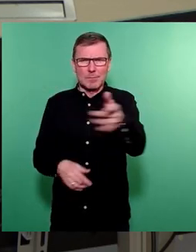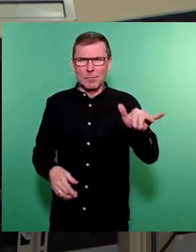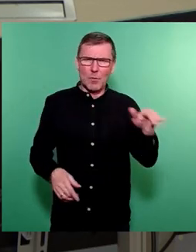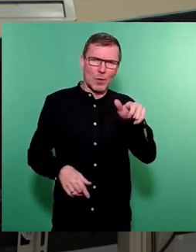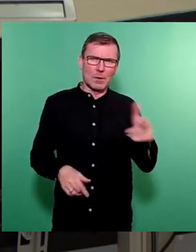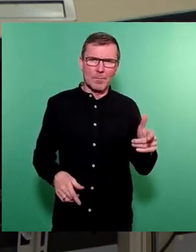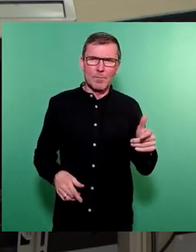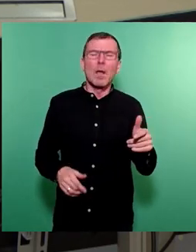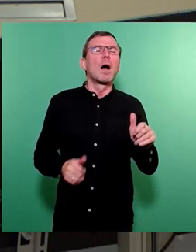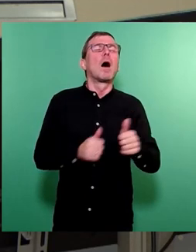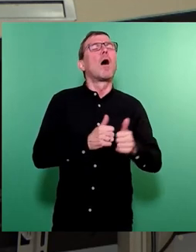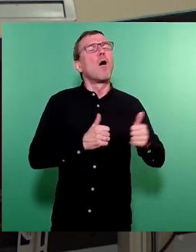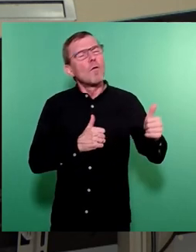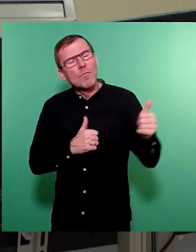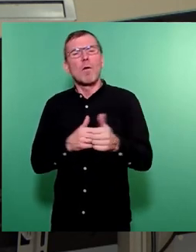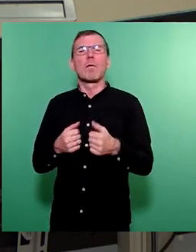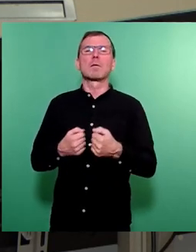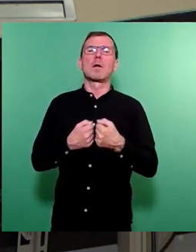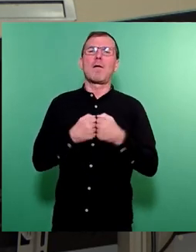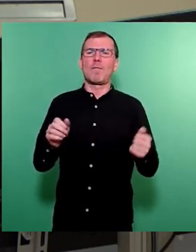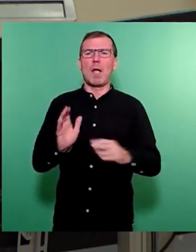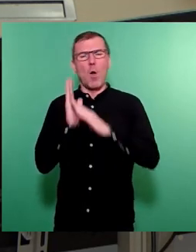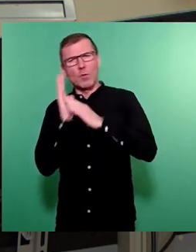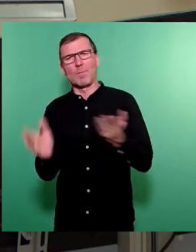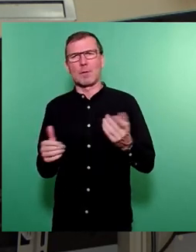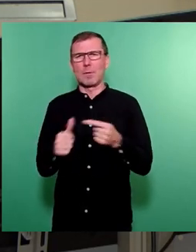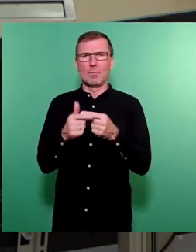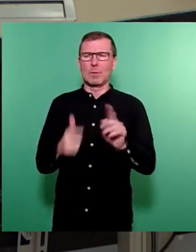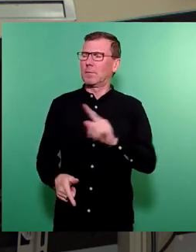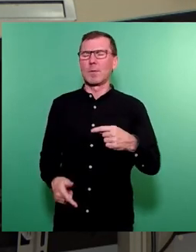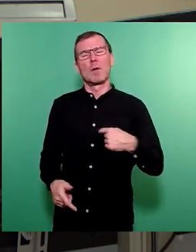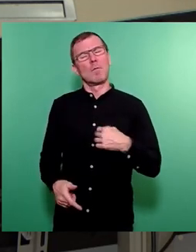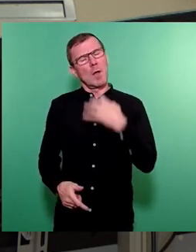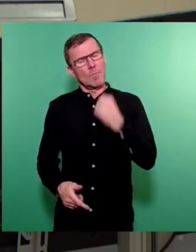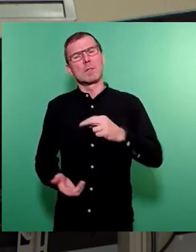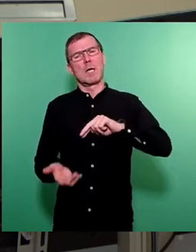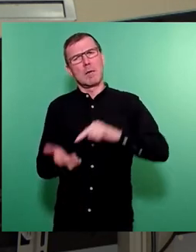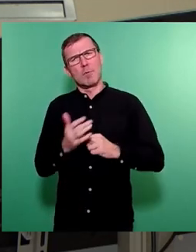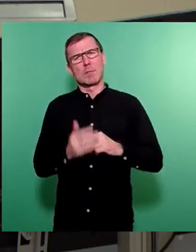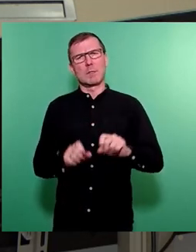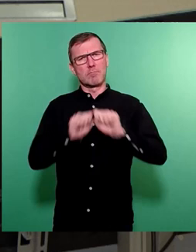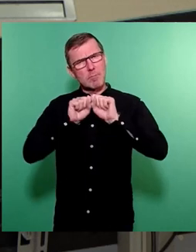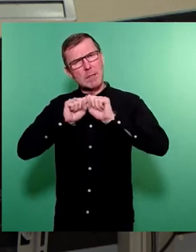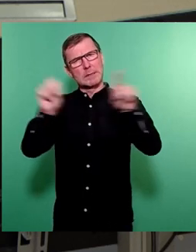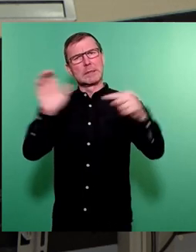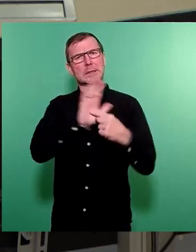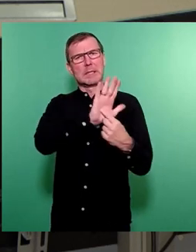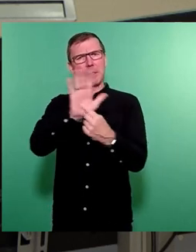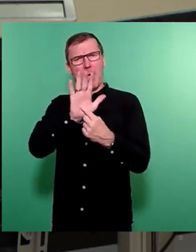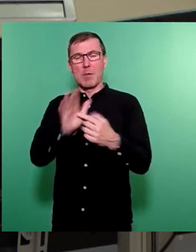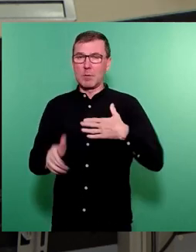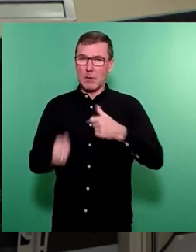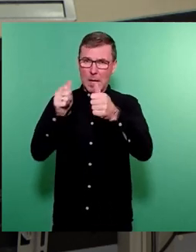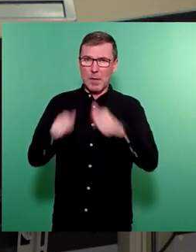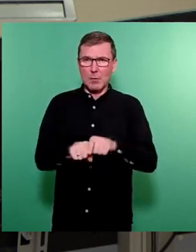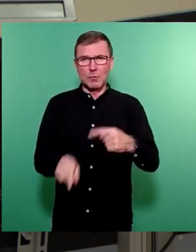Vorrang der zentralen Unterbringung und einige andere Punkte. Wir wollen heute ein politisches Signal hier setzen. Stimmen Sie unserem Antrag zu.